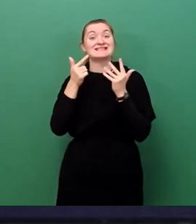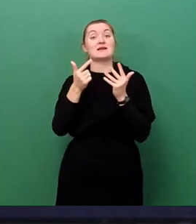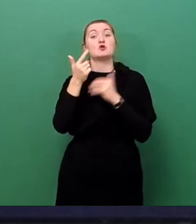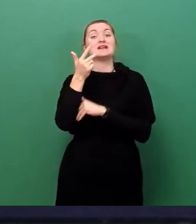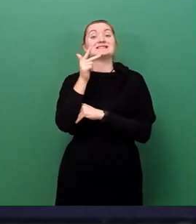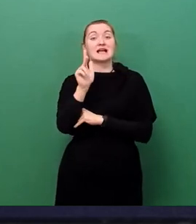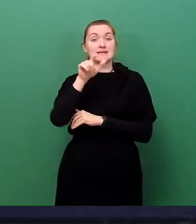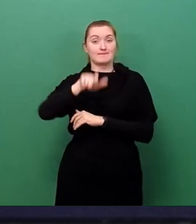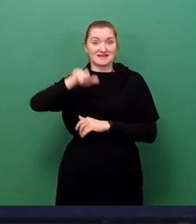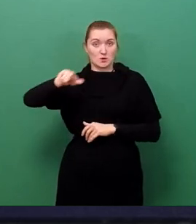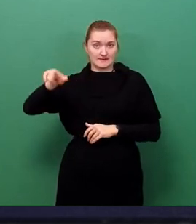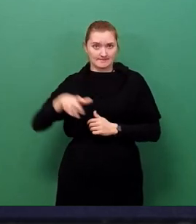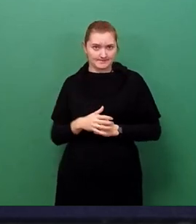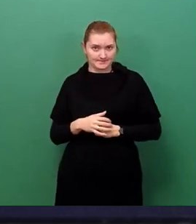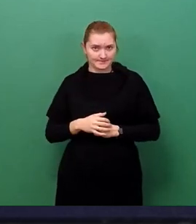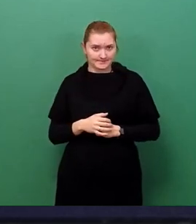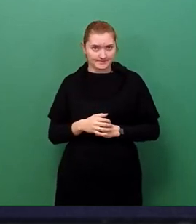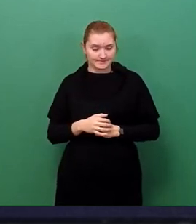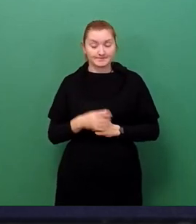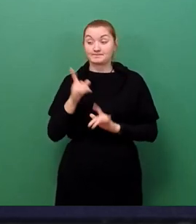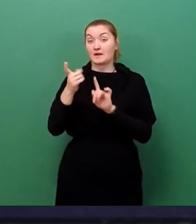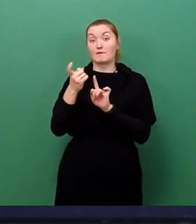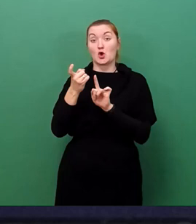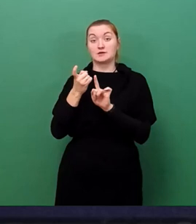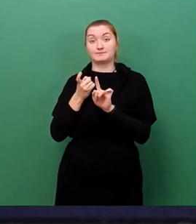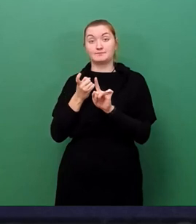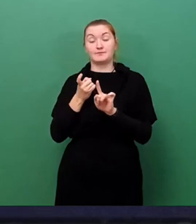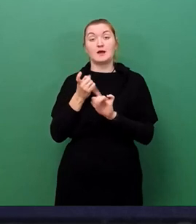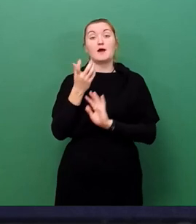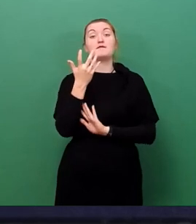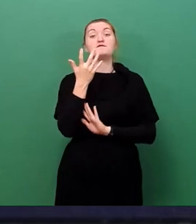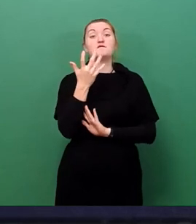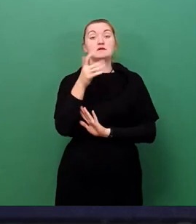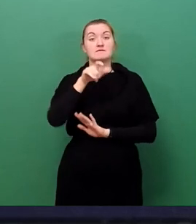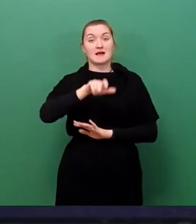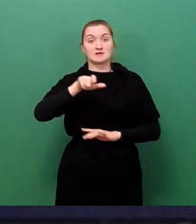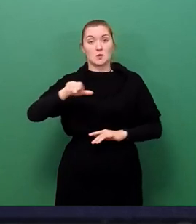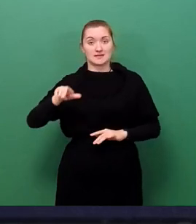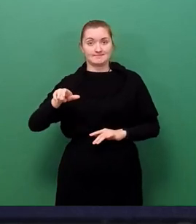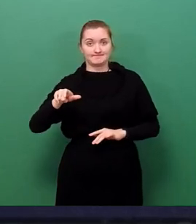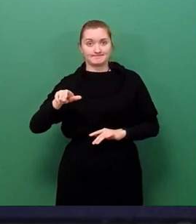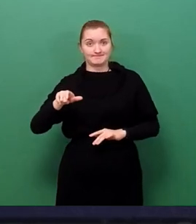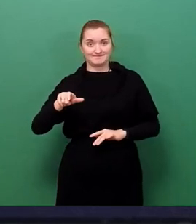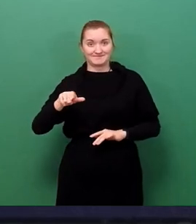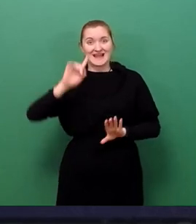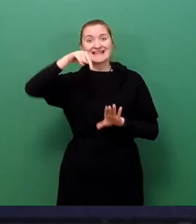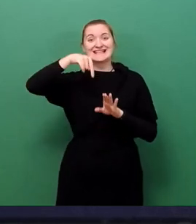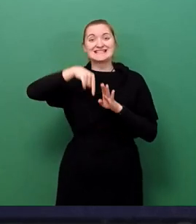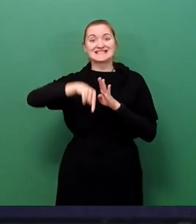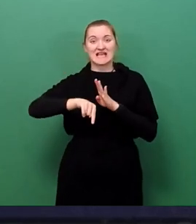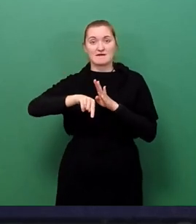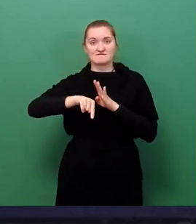Davon waren des Weiteren 5 Personen ITS-pflichtig und 10